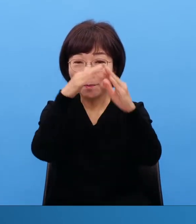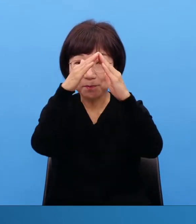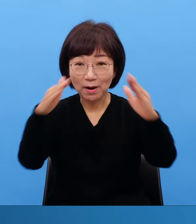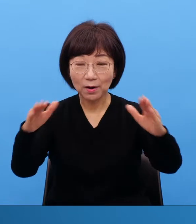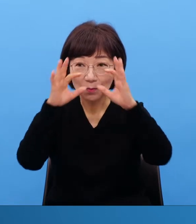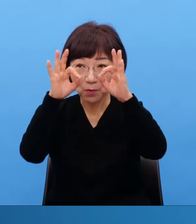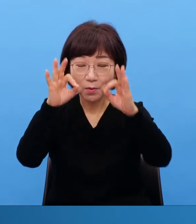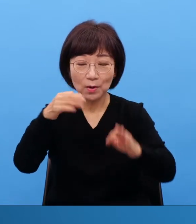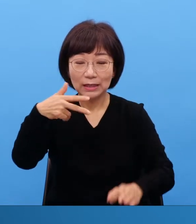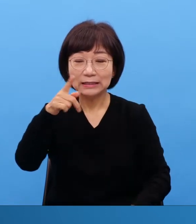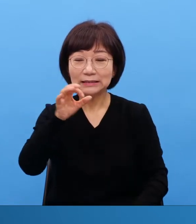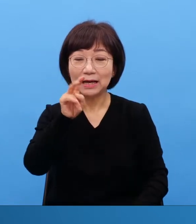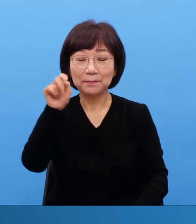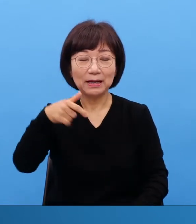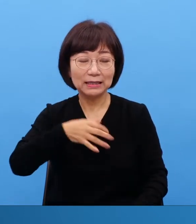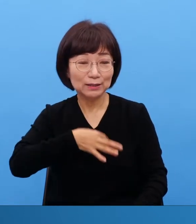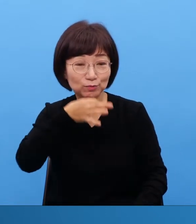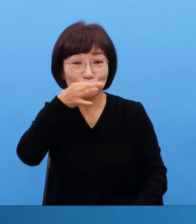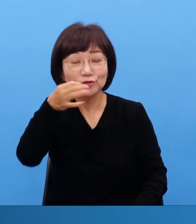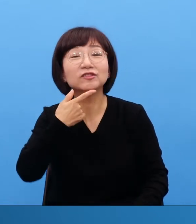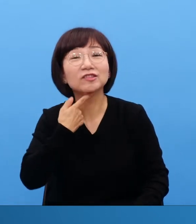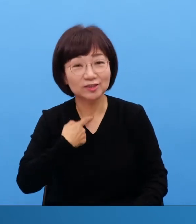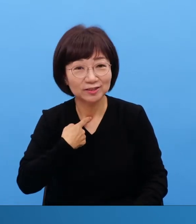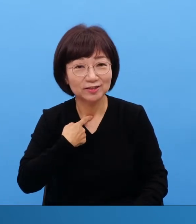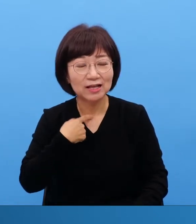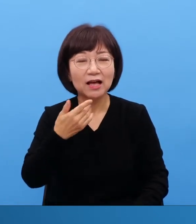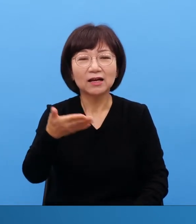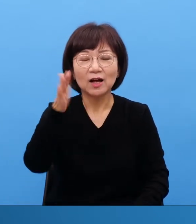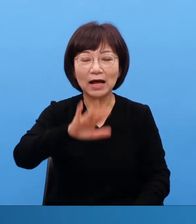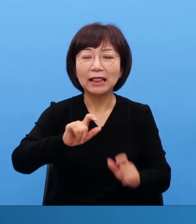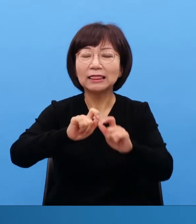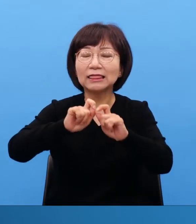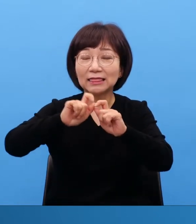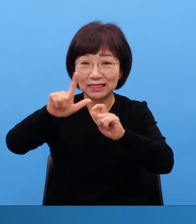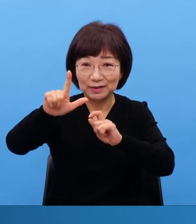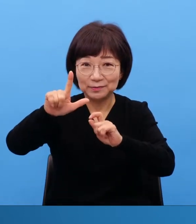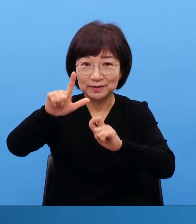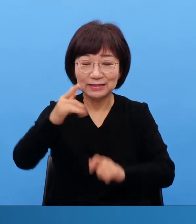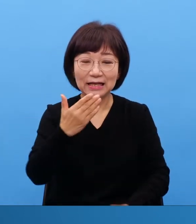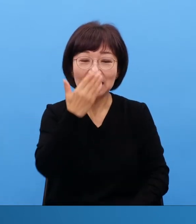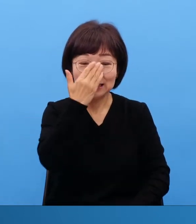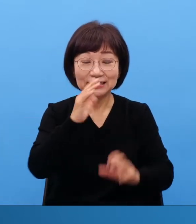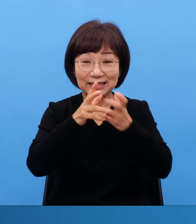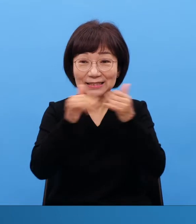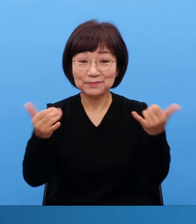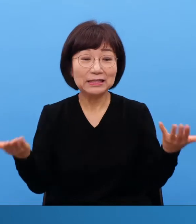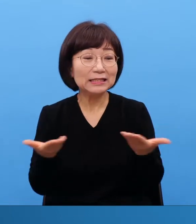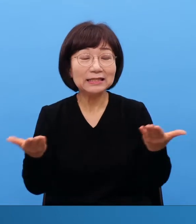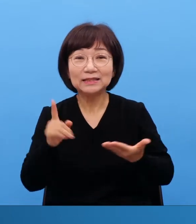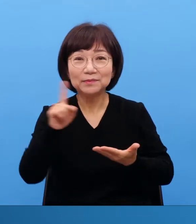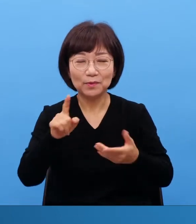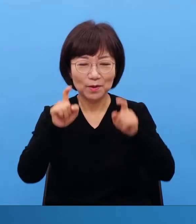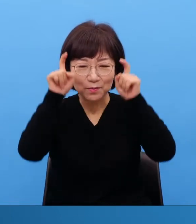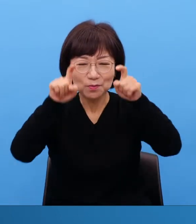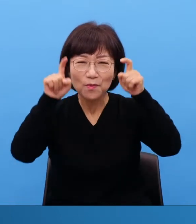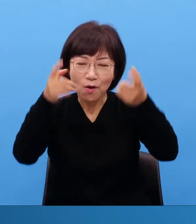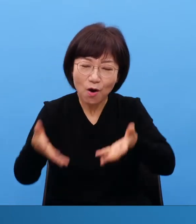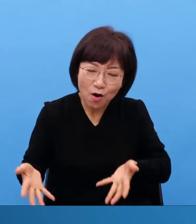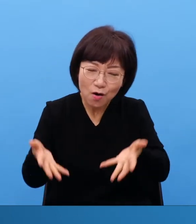그러나 주로 장막 이렇게 할 때는 이스라엘 사람들이 이렇게 목자 생활을 해야 되고 유목민이 되니까 말이에요